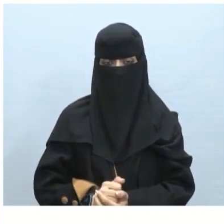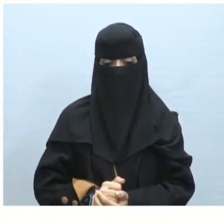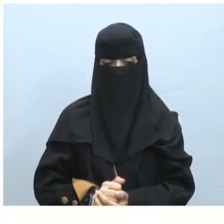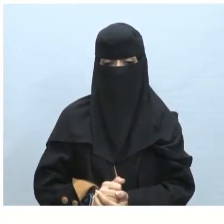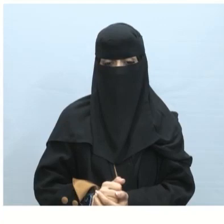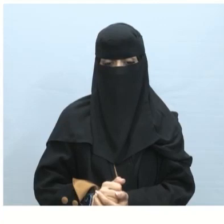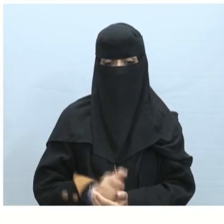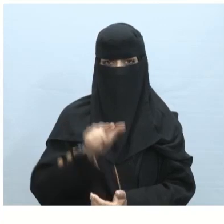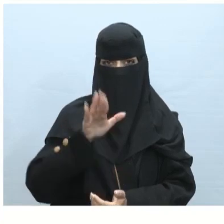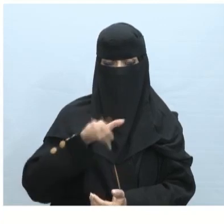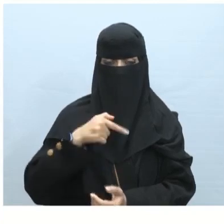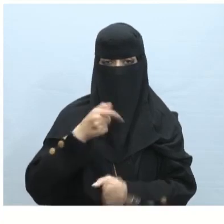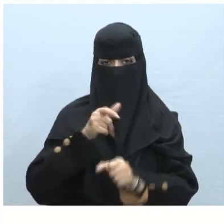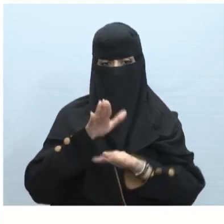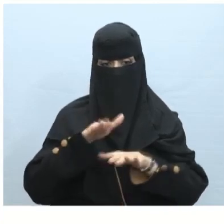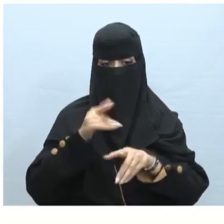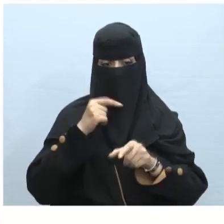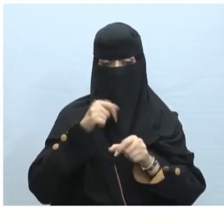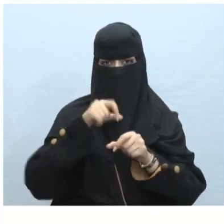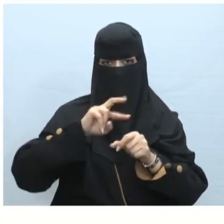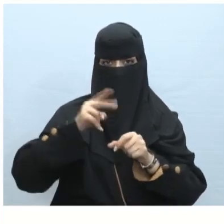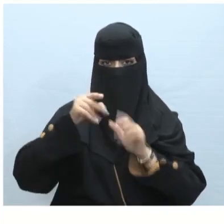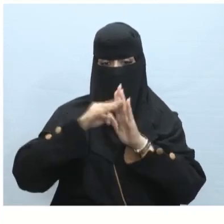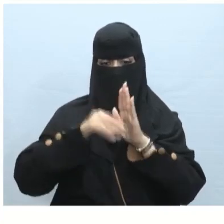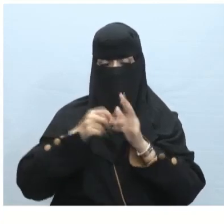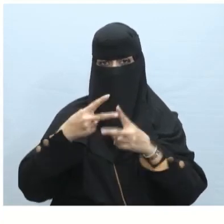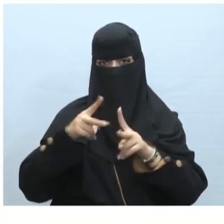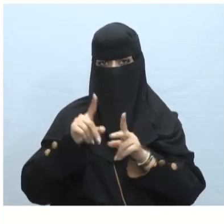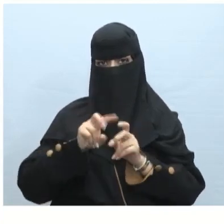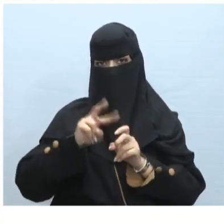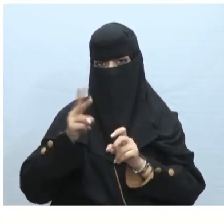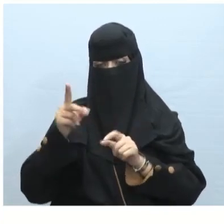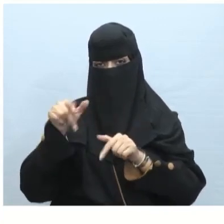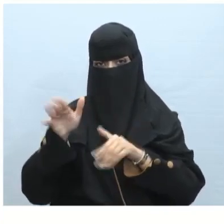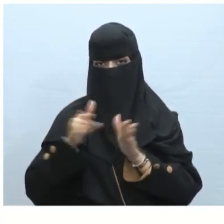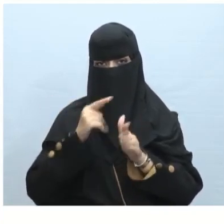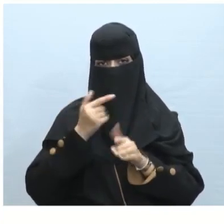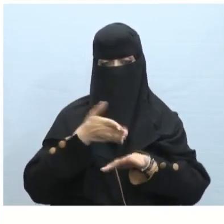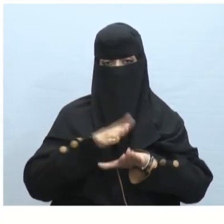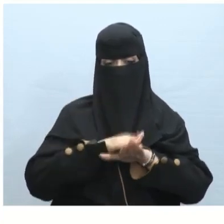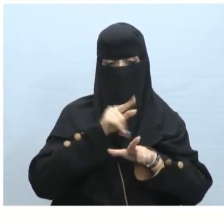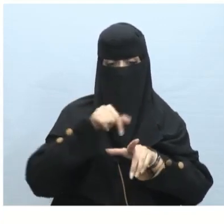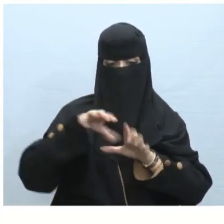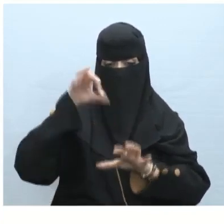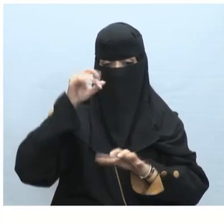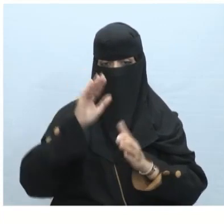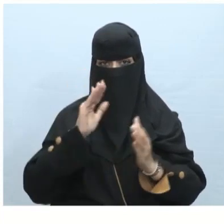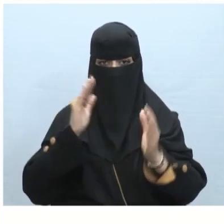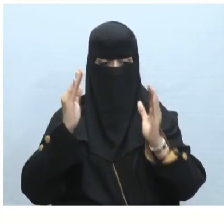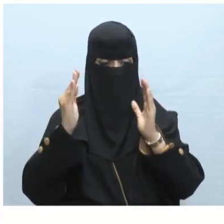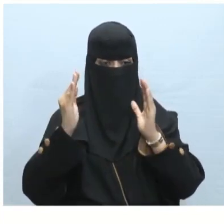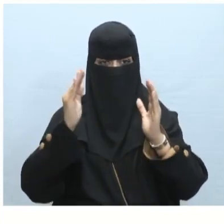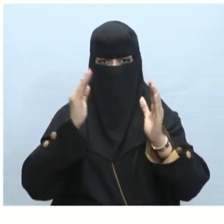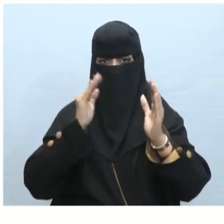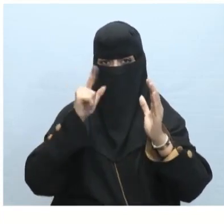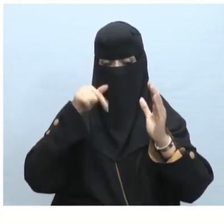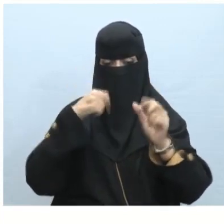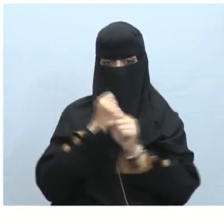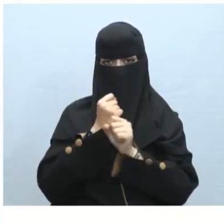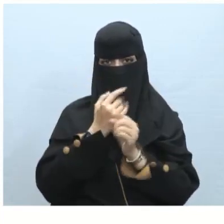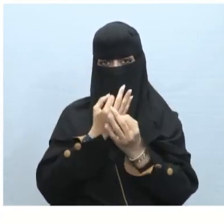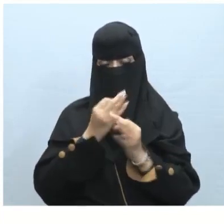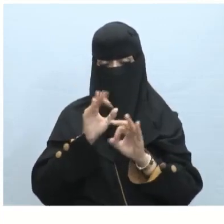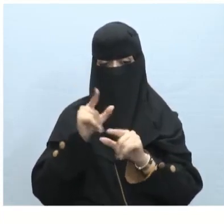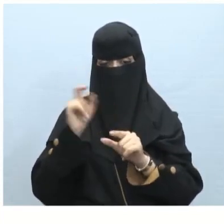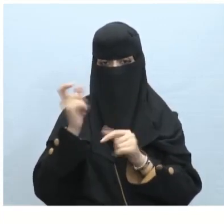والتي يوفرها البرنامج بالضغط بزر الفارع العيسر على أحد هذه الأنماط سيتم تطبيقها بشكل